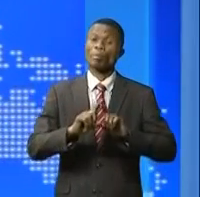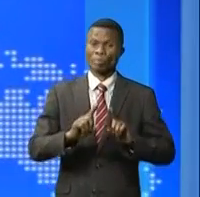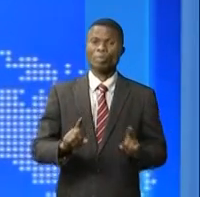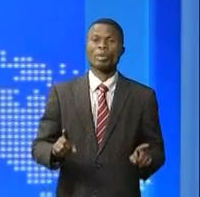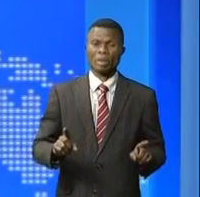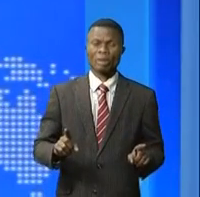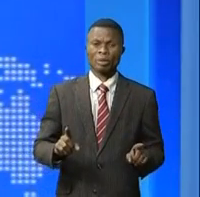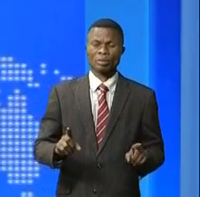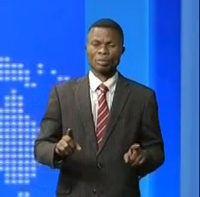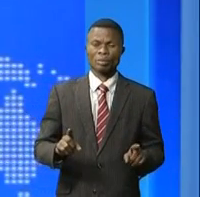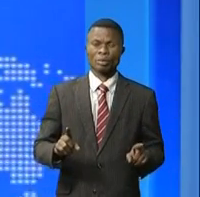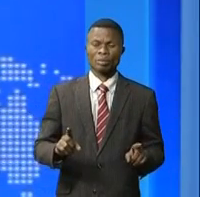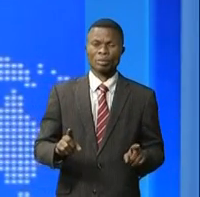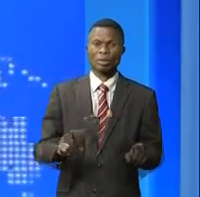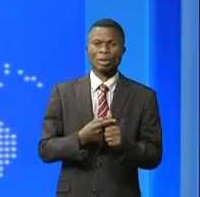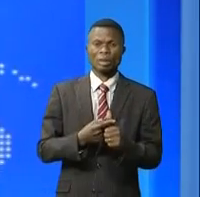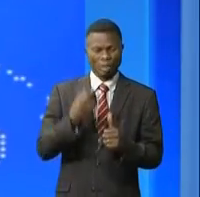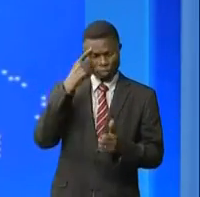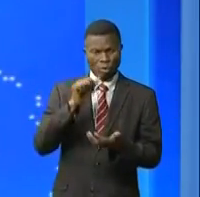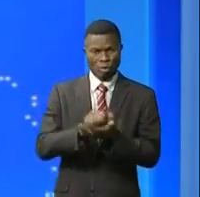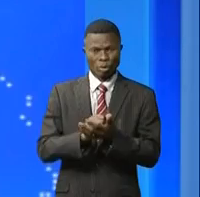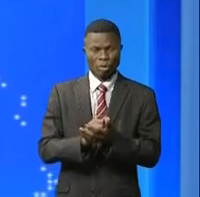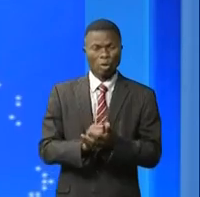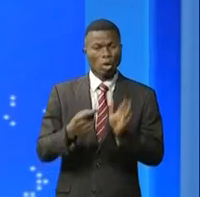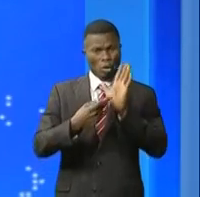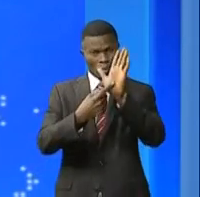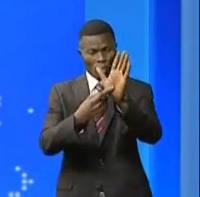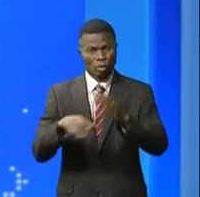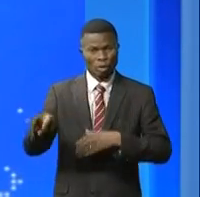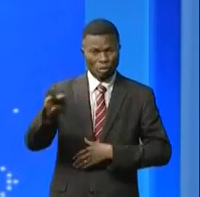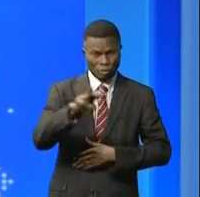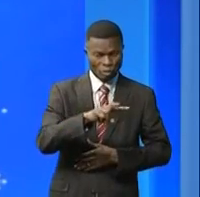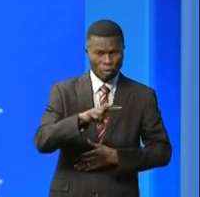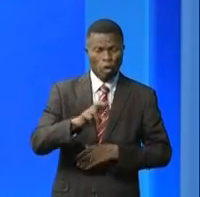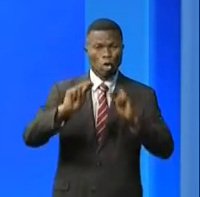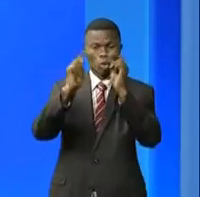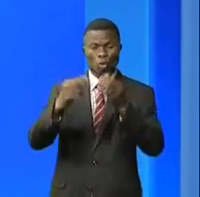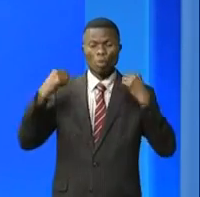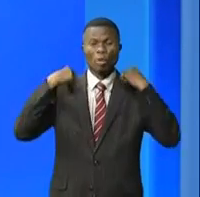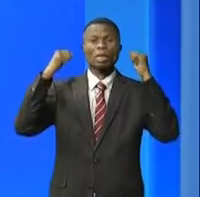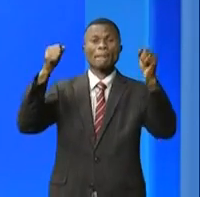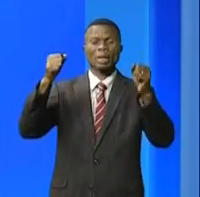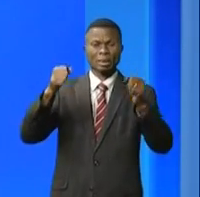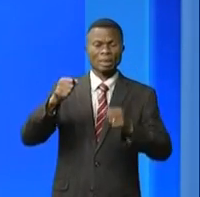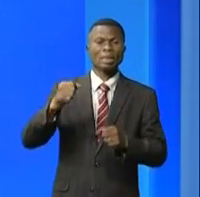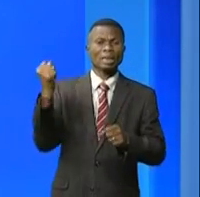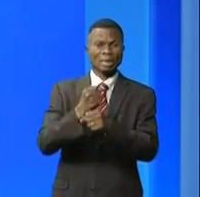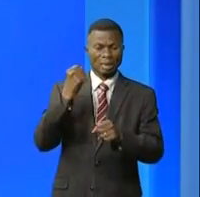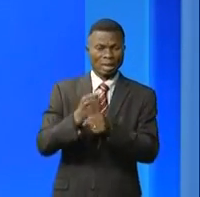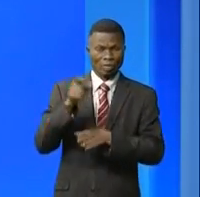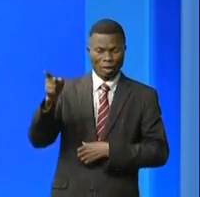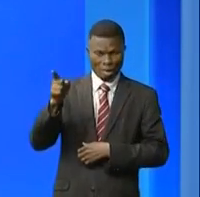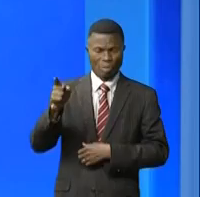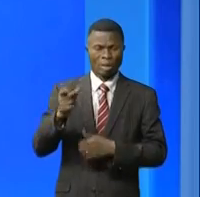prenons pour ce faire la présentation de bandits armés dans cette partie